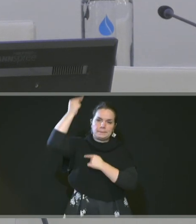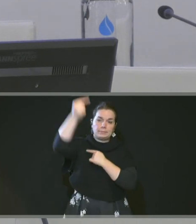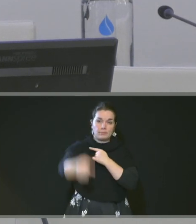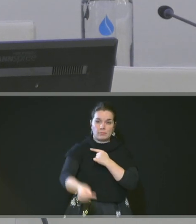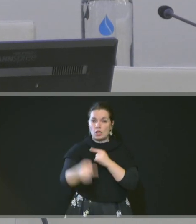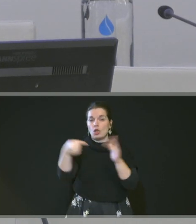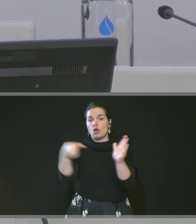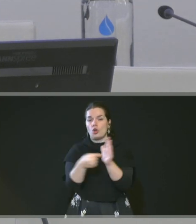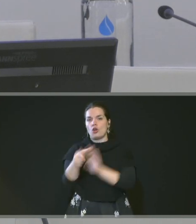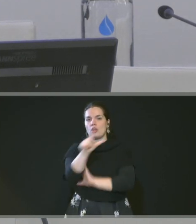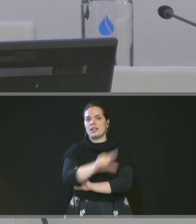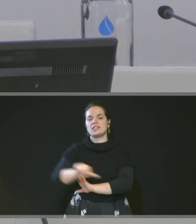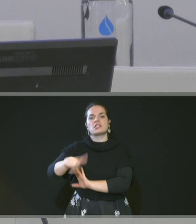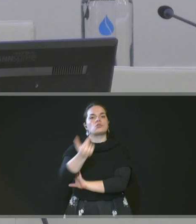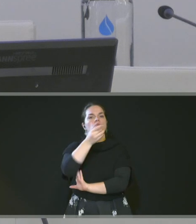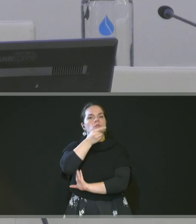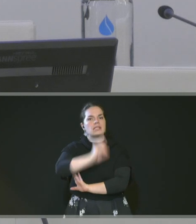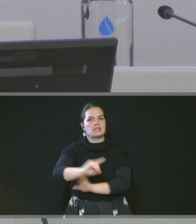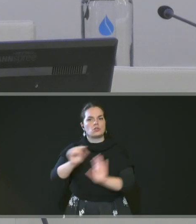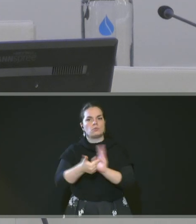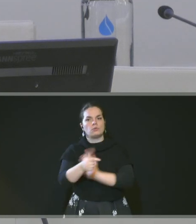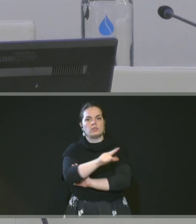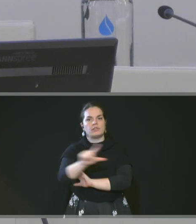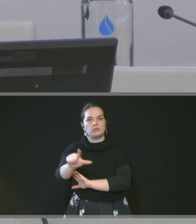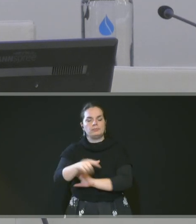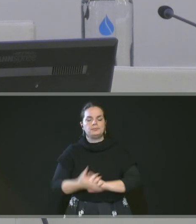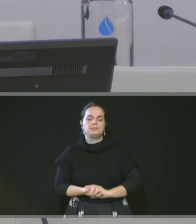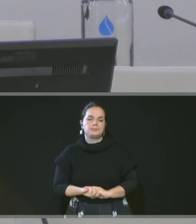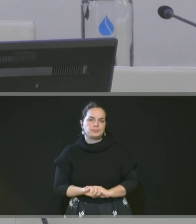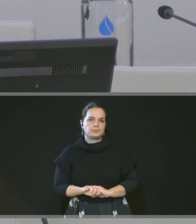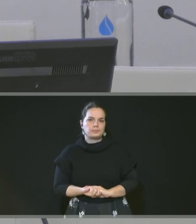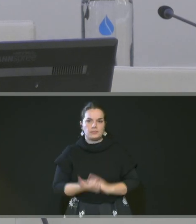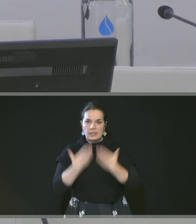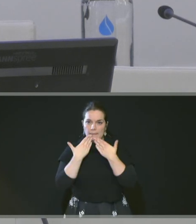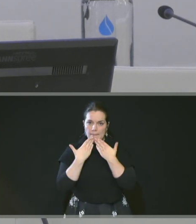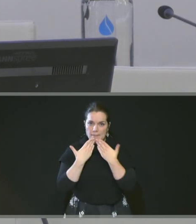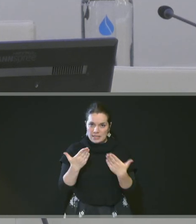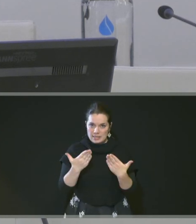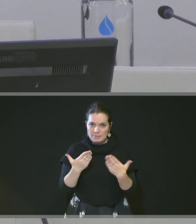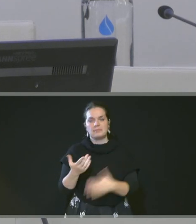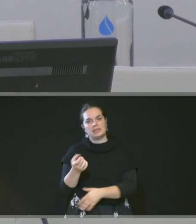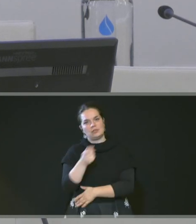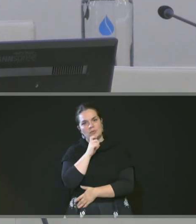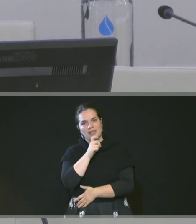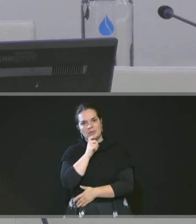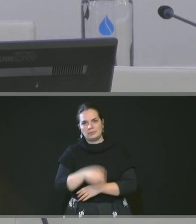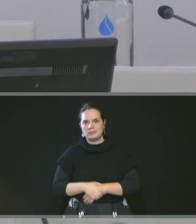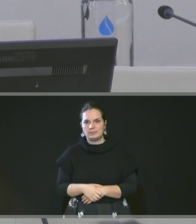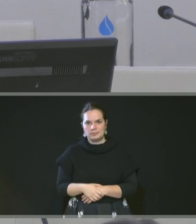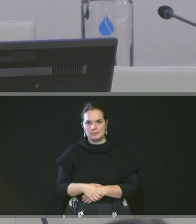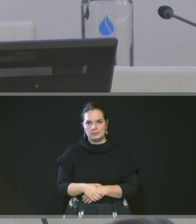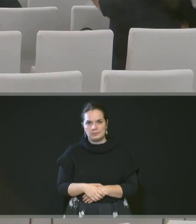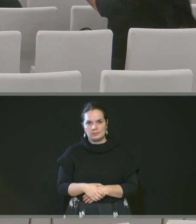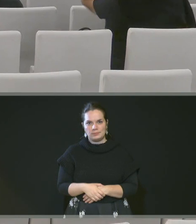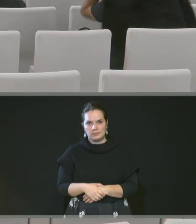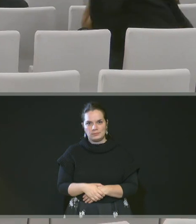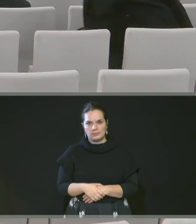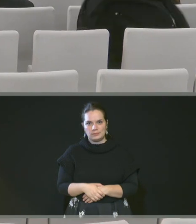lundi 12 décembre 2022 merci et à tout de suite et à